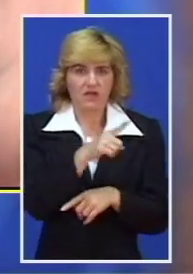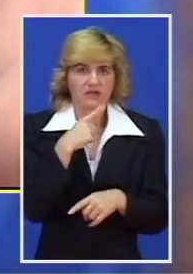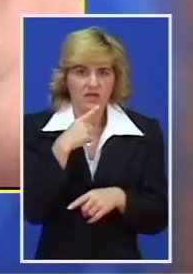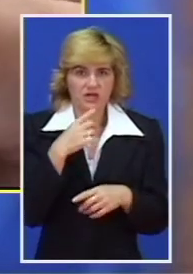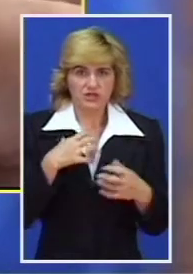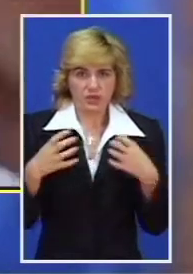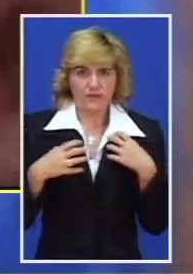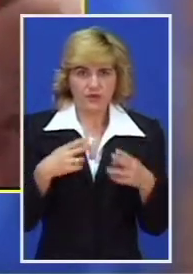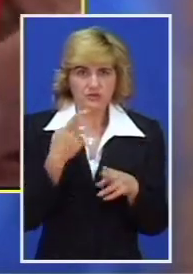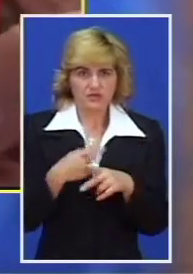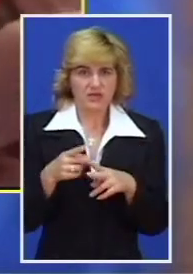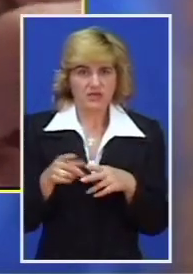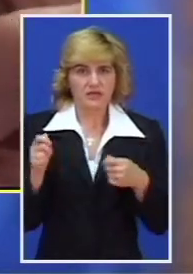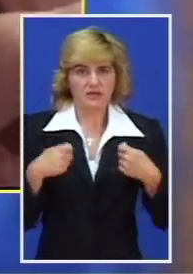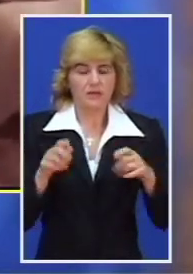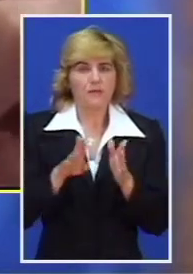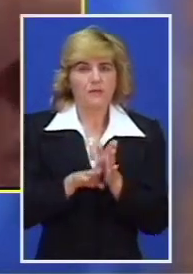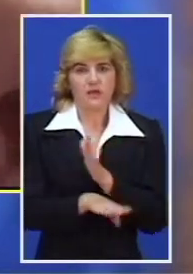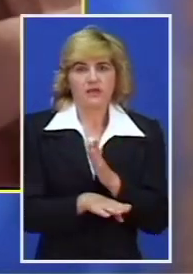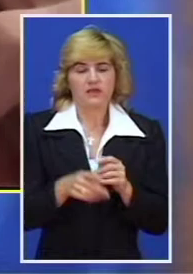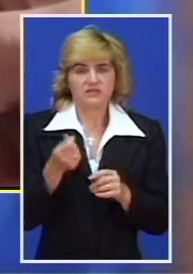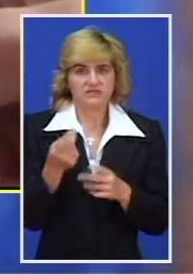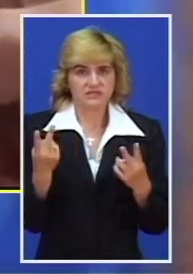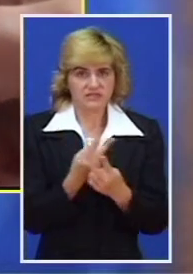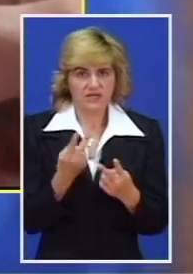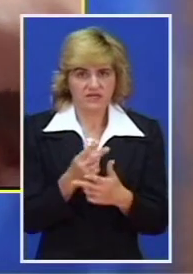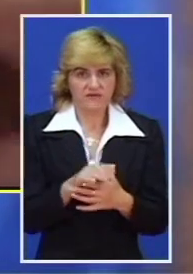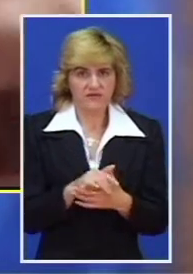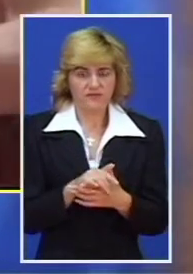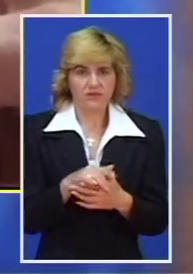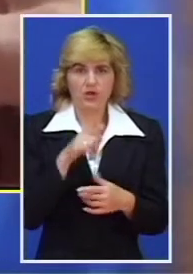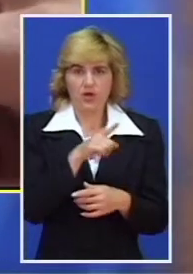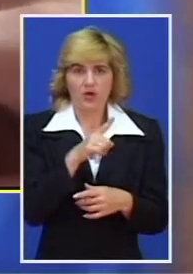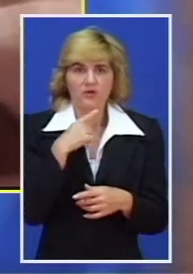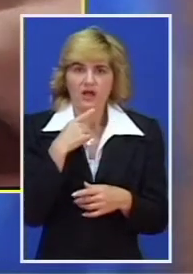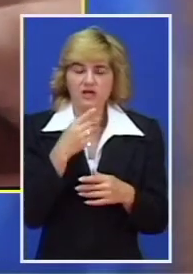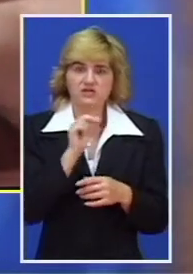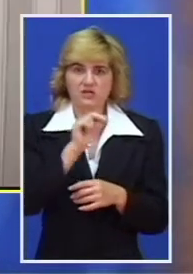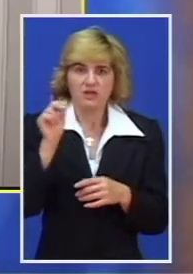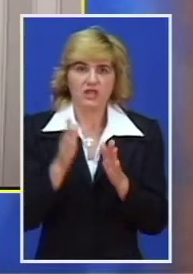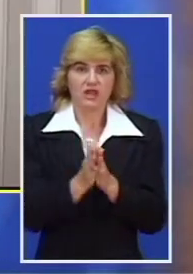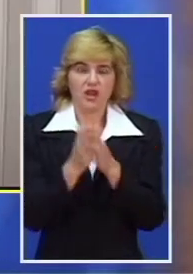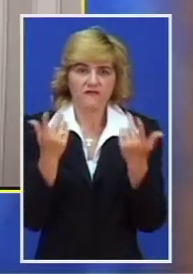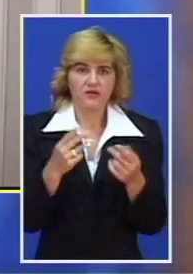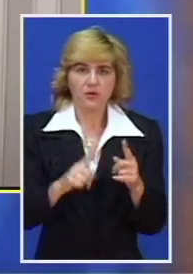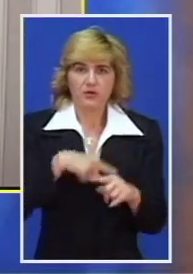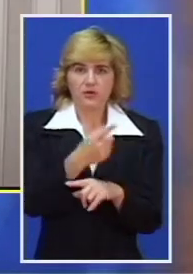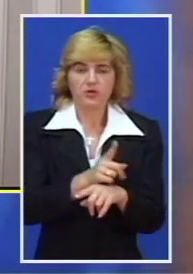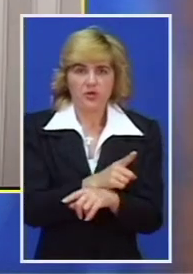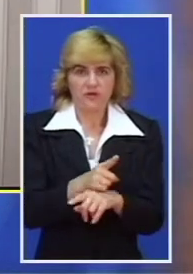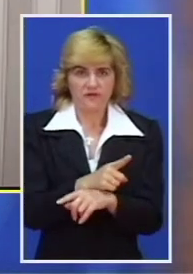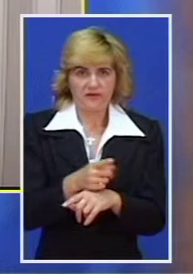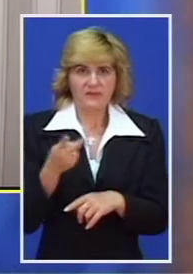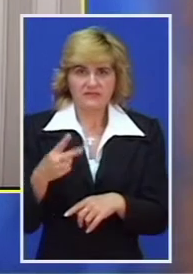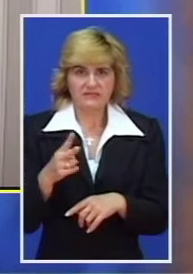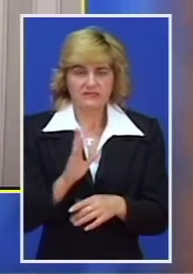izgradnje pozorišta može uraditi za upolamanje sredstava. Tomislav Stantić je novinanima rekao da će se njegova stranka u narednom periodu posebno